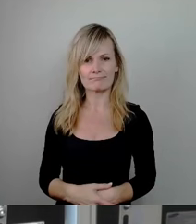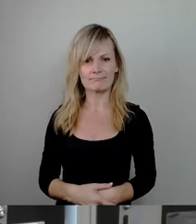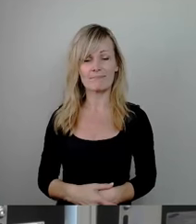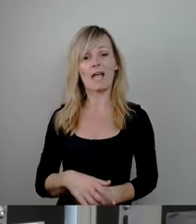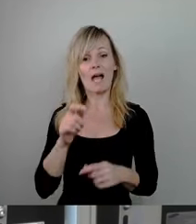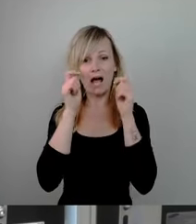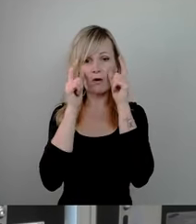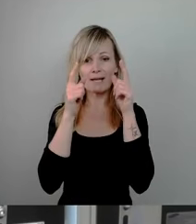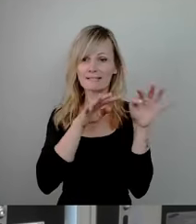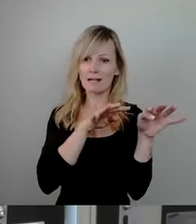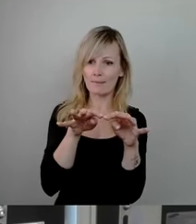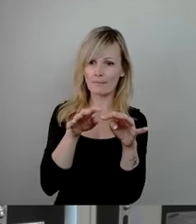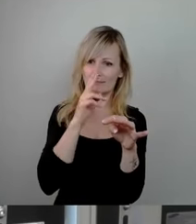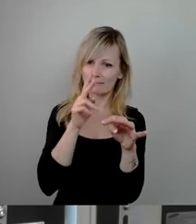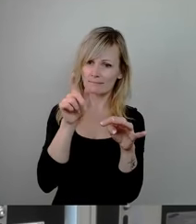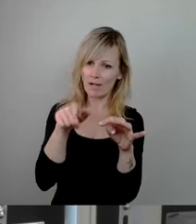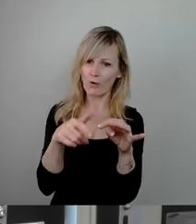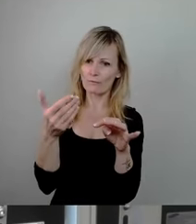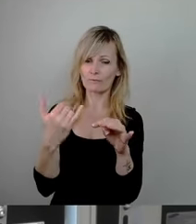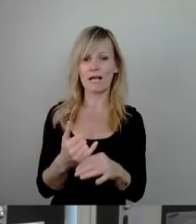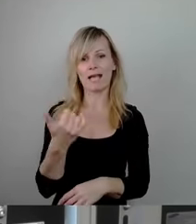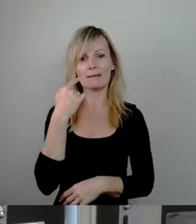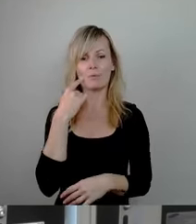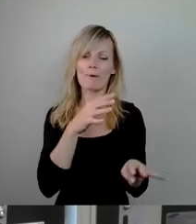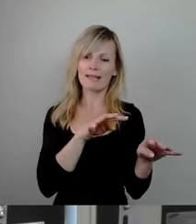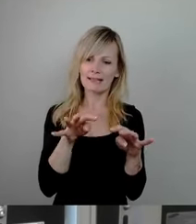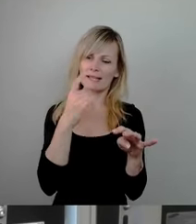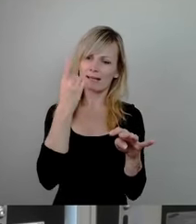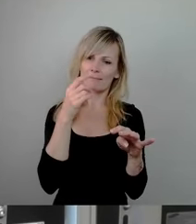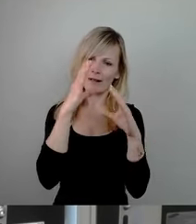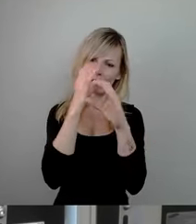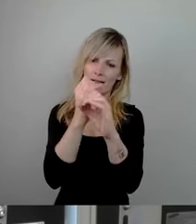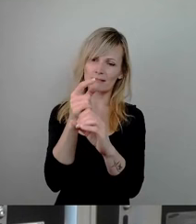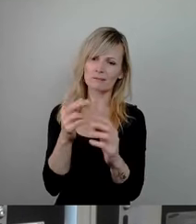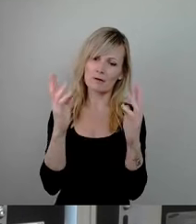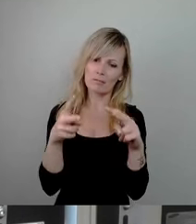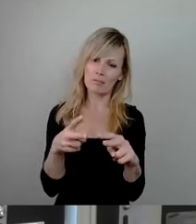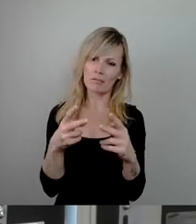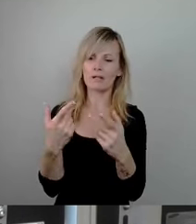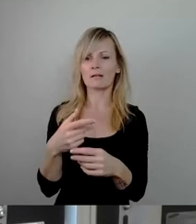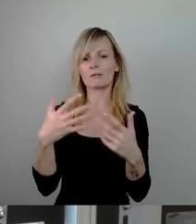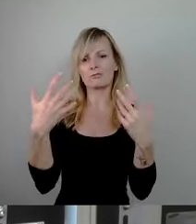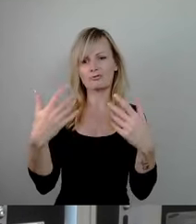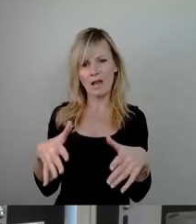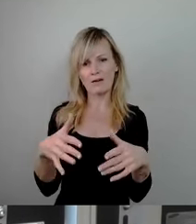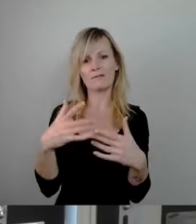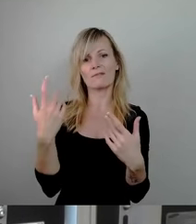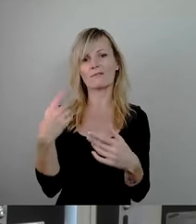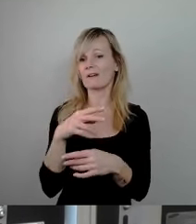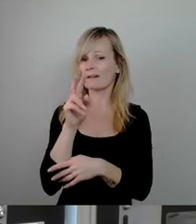halten einen Moment inne, um sie zu bewundern. Wie sie da liegt, schlaff, unübersehbar,